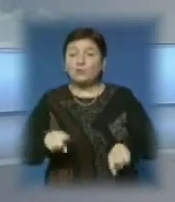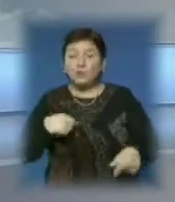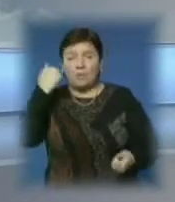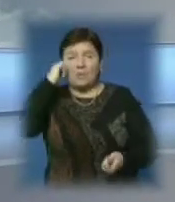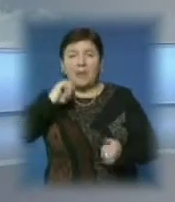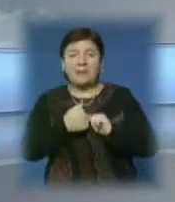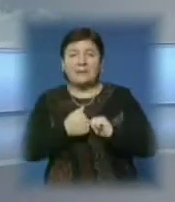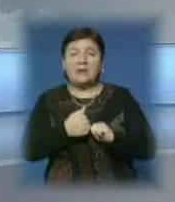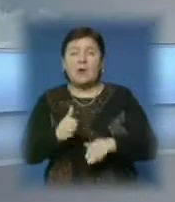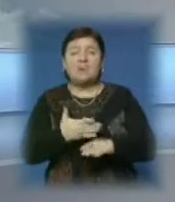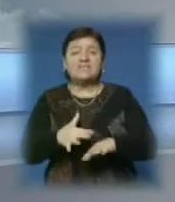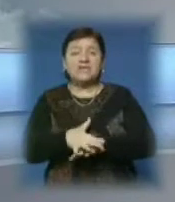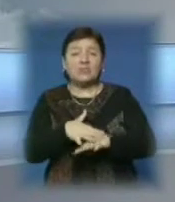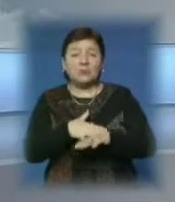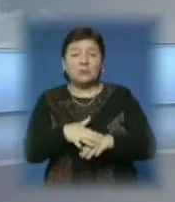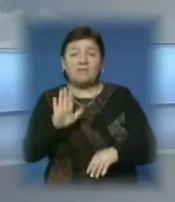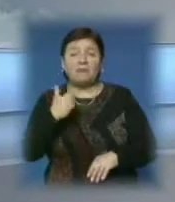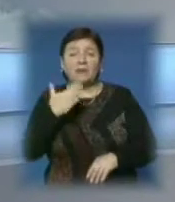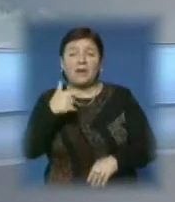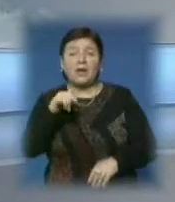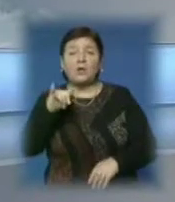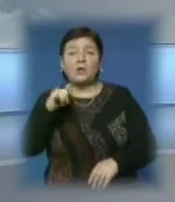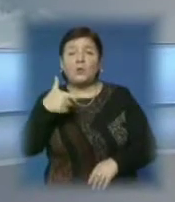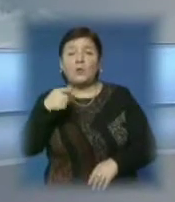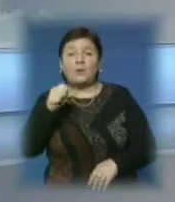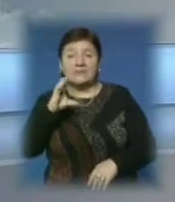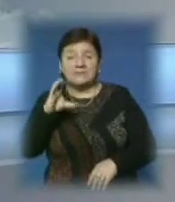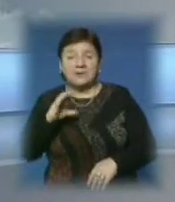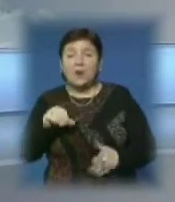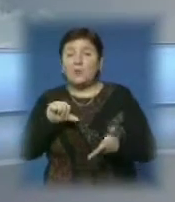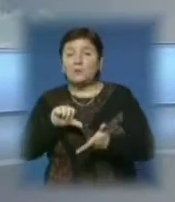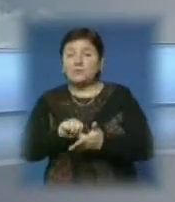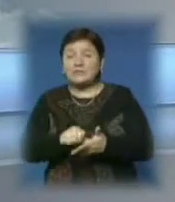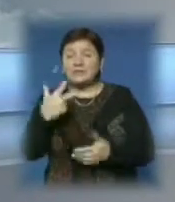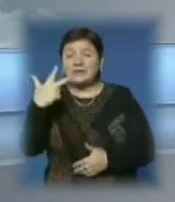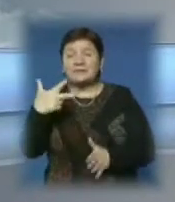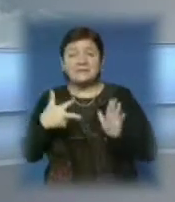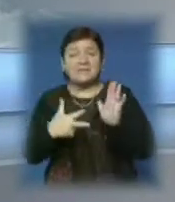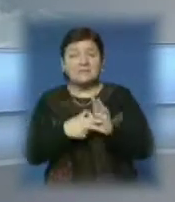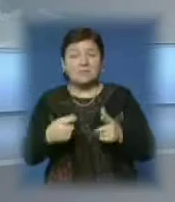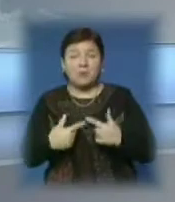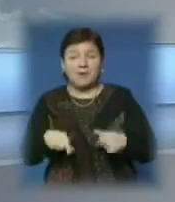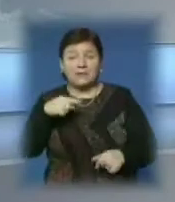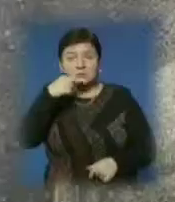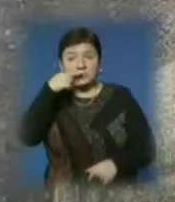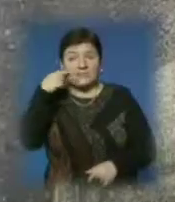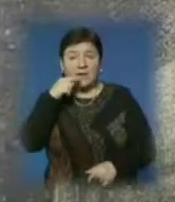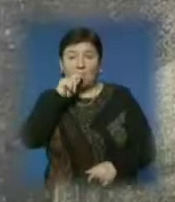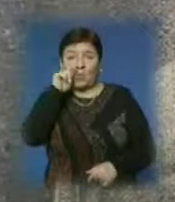'яті арбітра міжнародної категорії Володимира Югаса. У часу змаганнях взяли 38 команд з Росії та України.